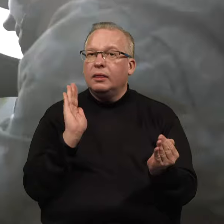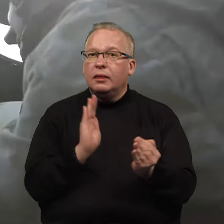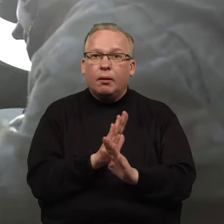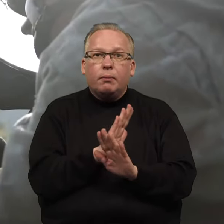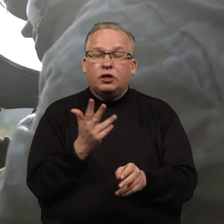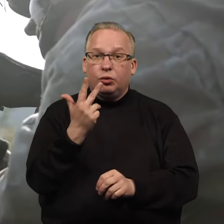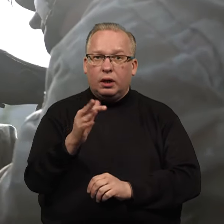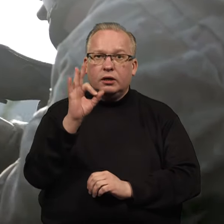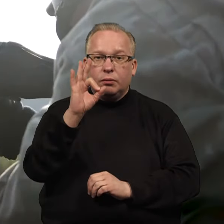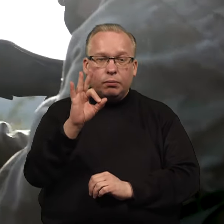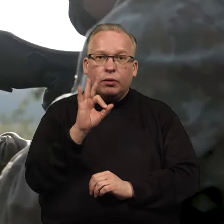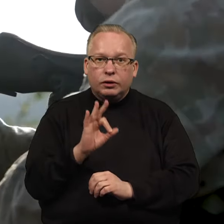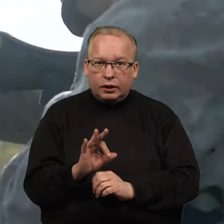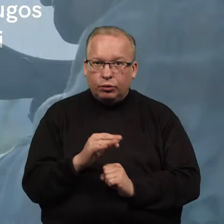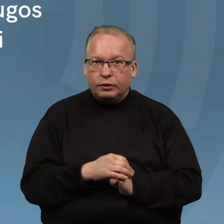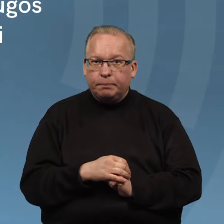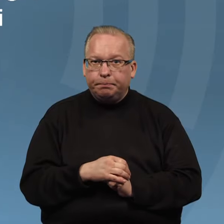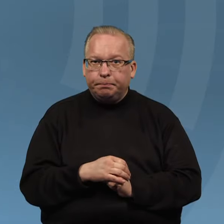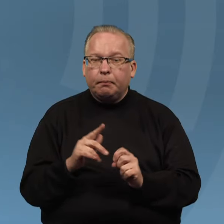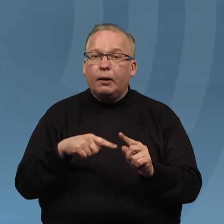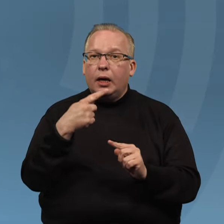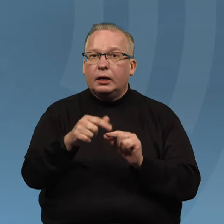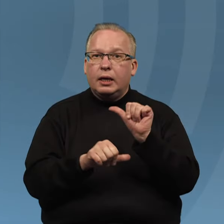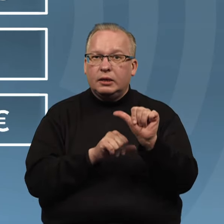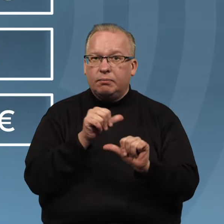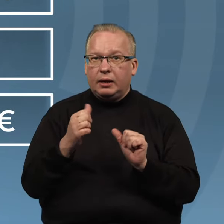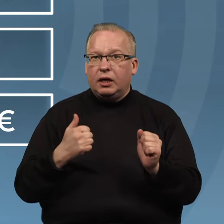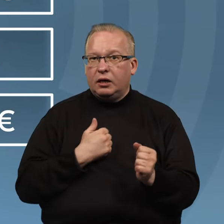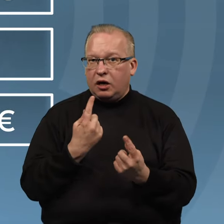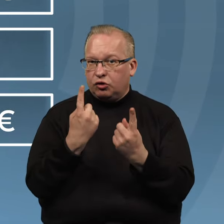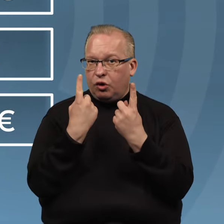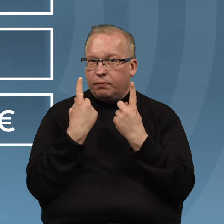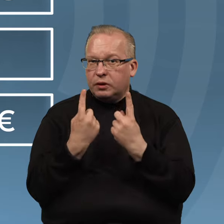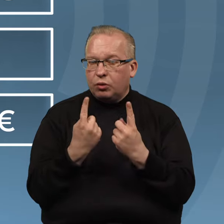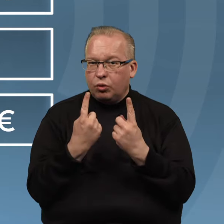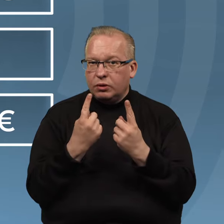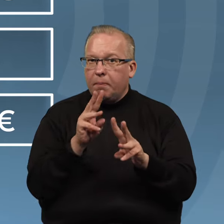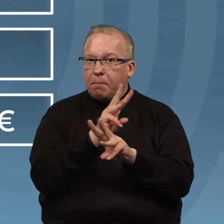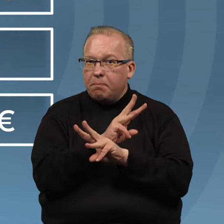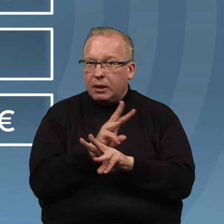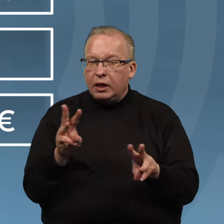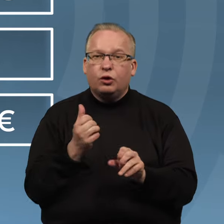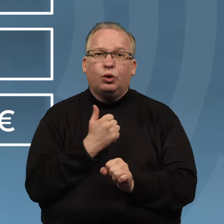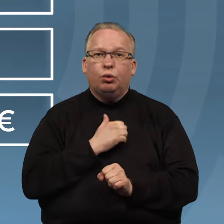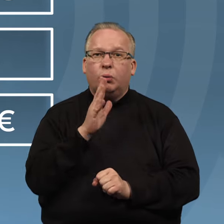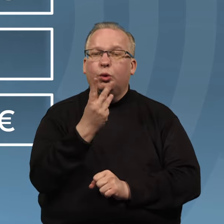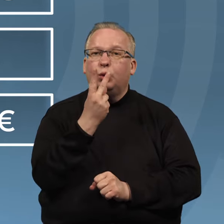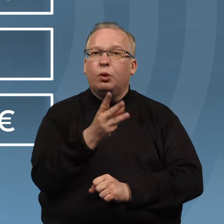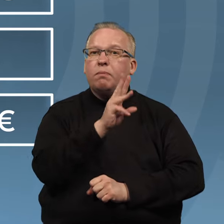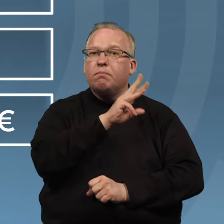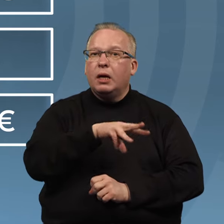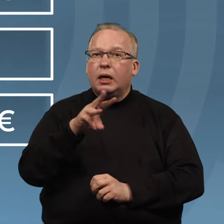procentus bendrojo vidaus produkto. Kitais metais krašto apsaugos ministerijos asignavimai turėtų būti 2 milijardai